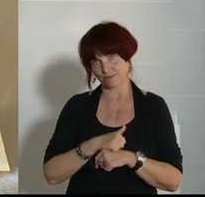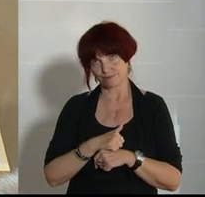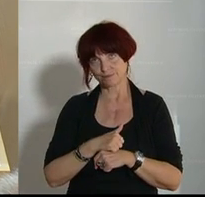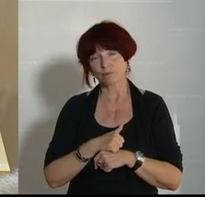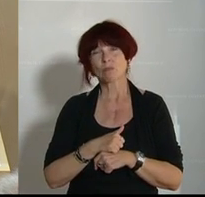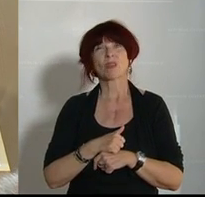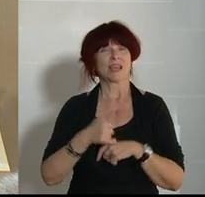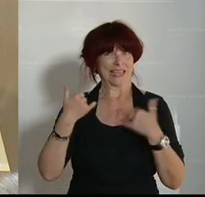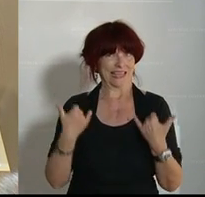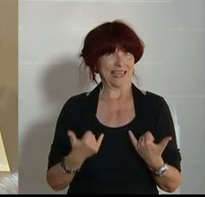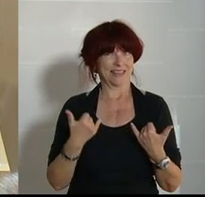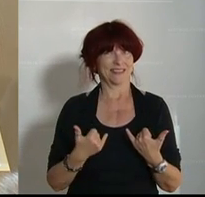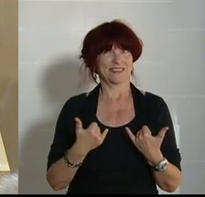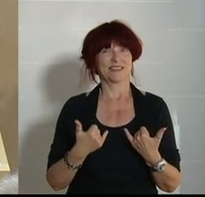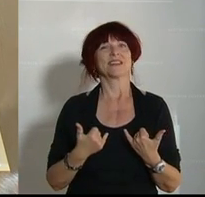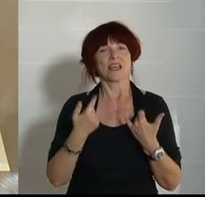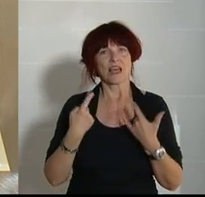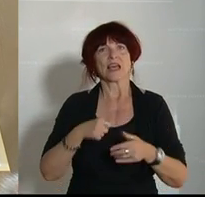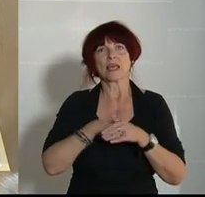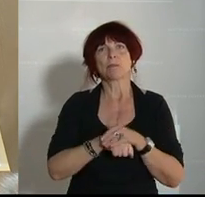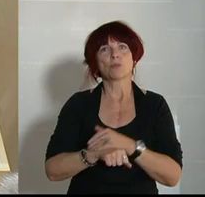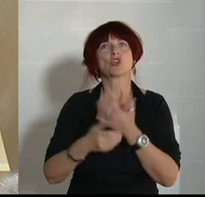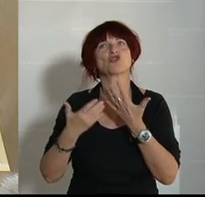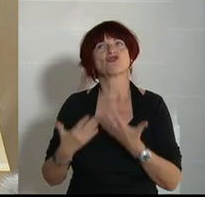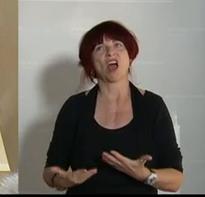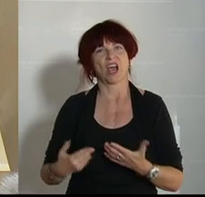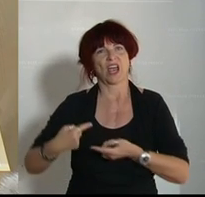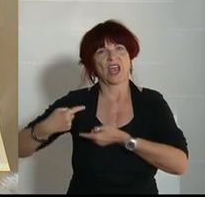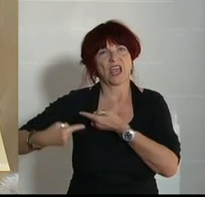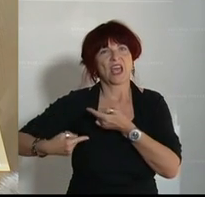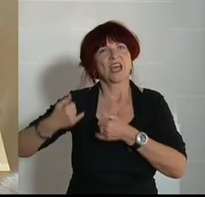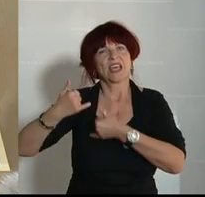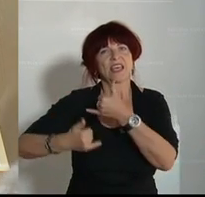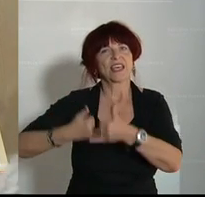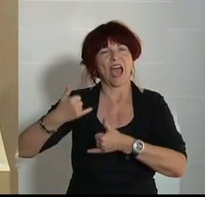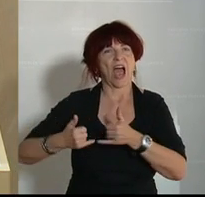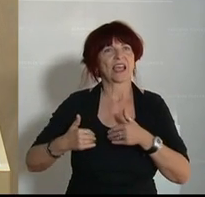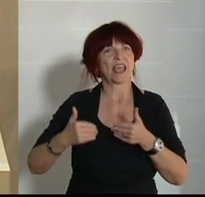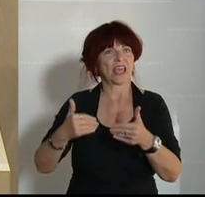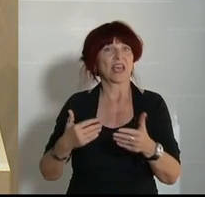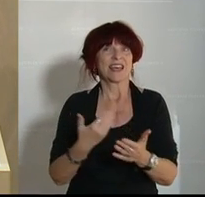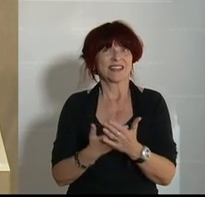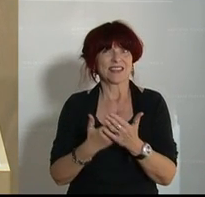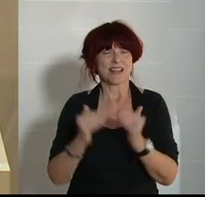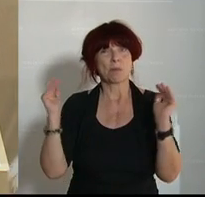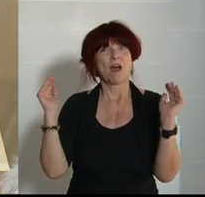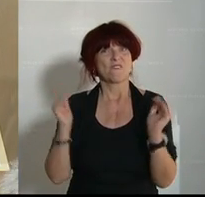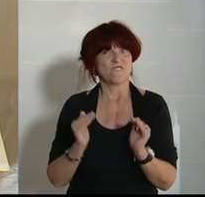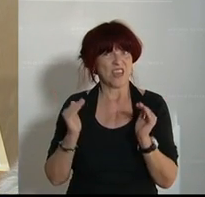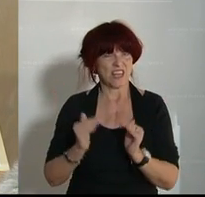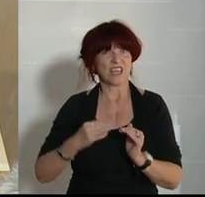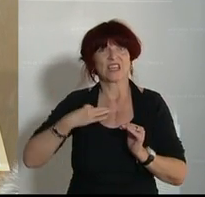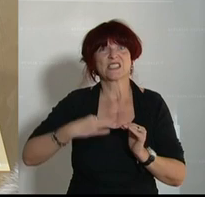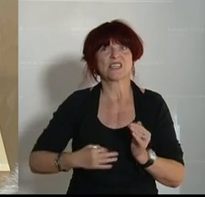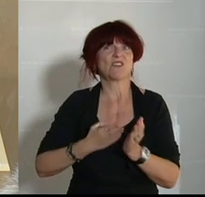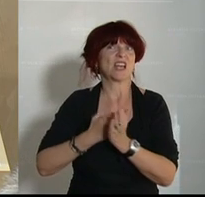derzeit vorherrschend geburtsschwachen Jahrgängen und der damit verbundenen kleiner werdenden Zahl der Zivildienstpflichtigen